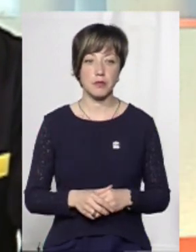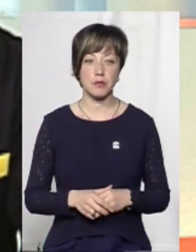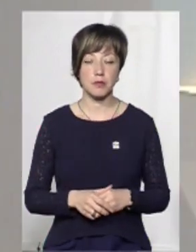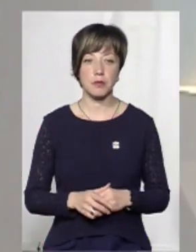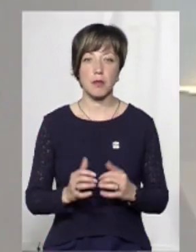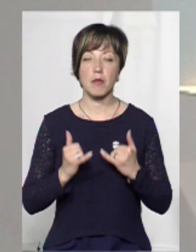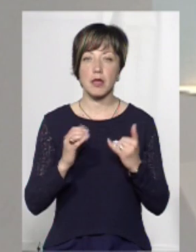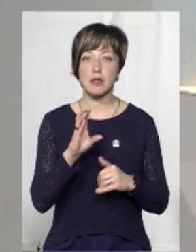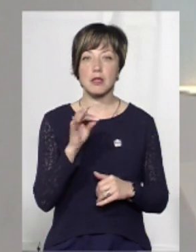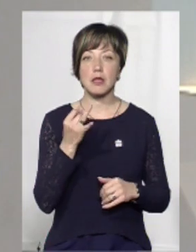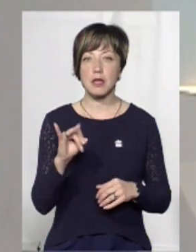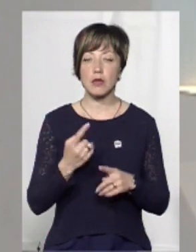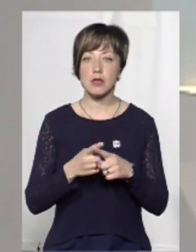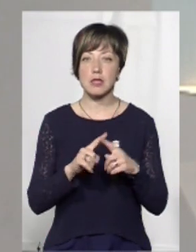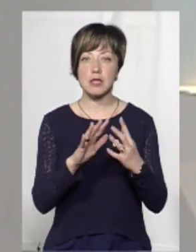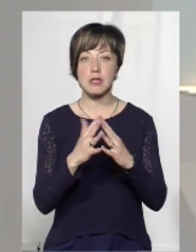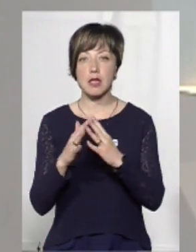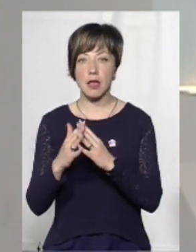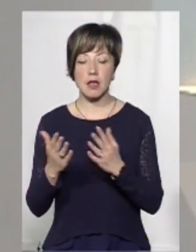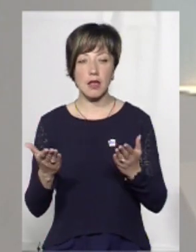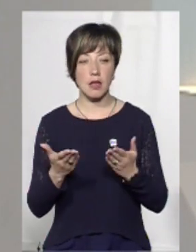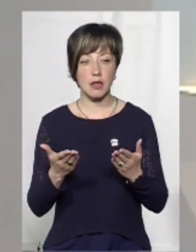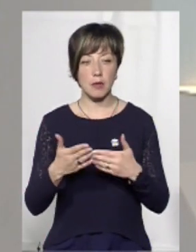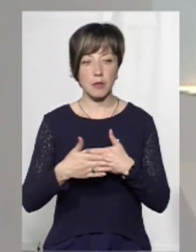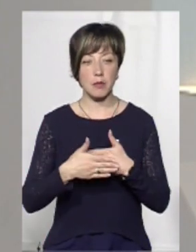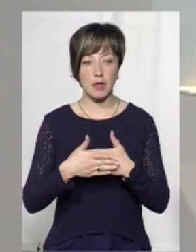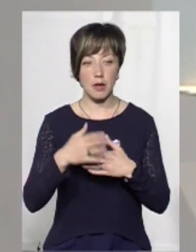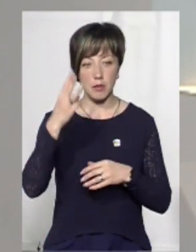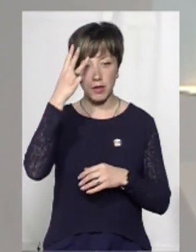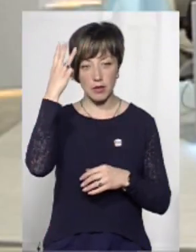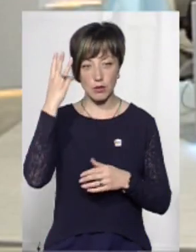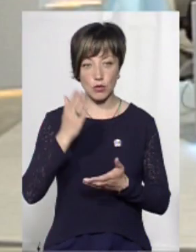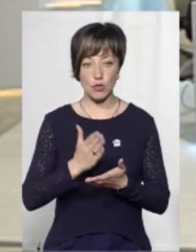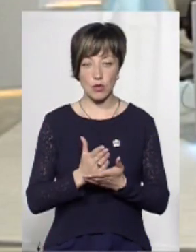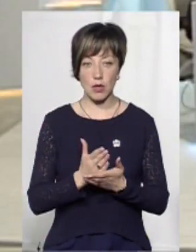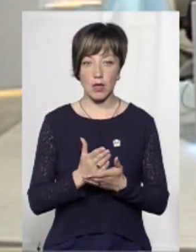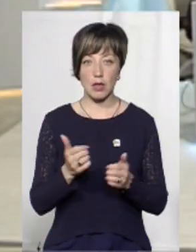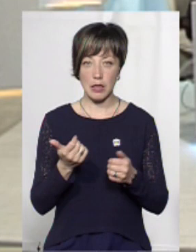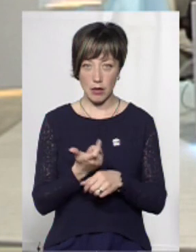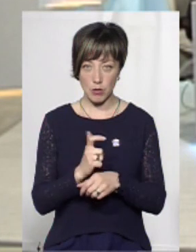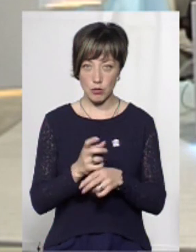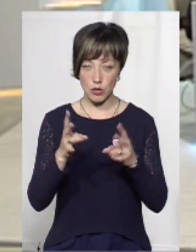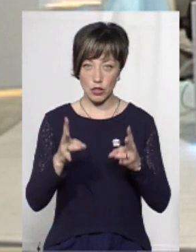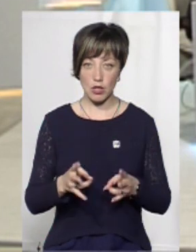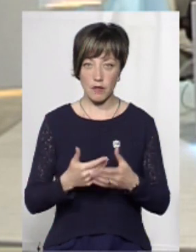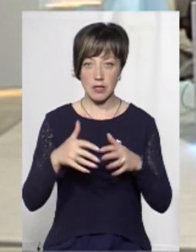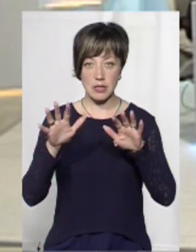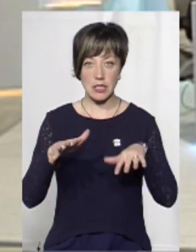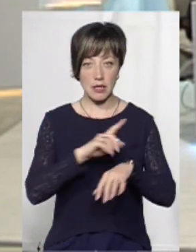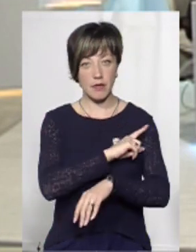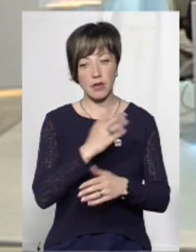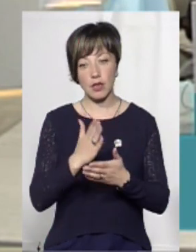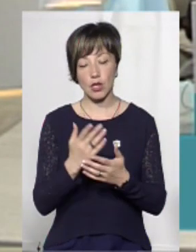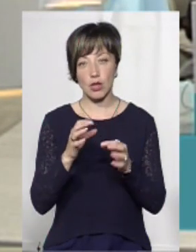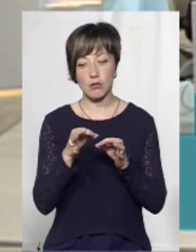Пане Сергійове, оці села, які неподалік Хмельницького розташовані, вони найбільше постраждали, візли? Чи